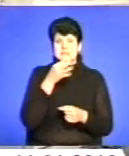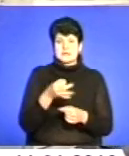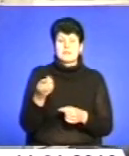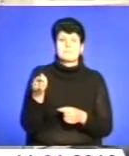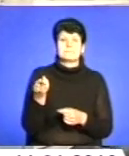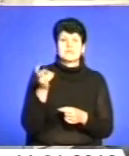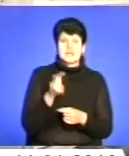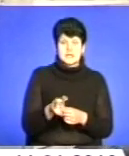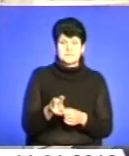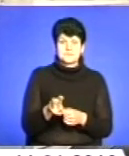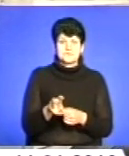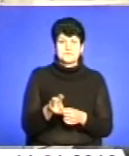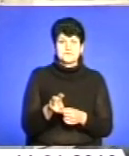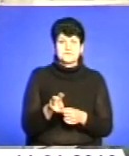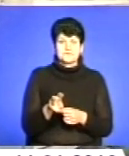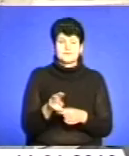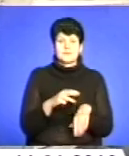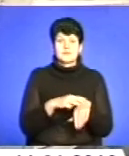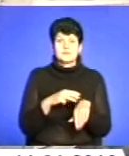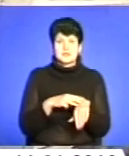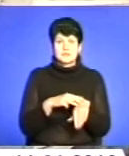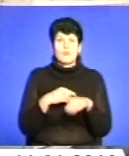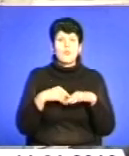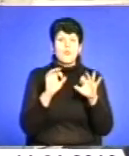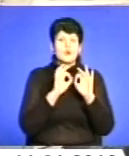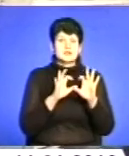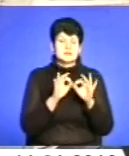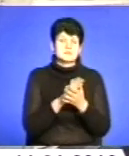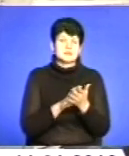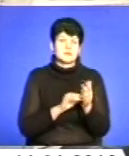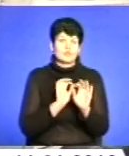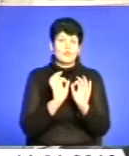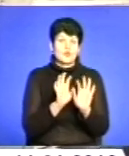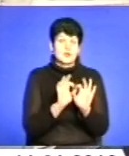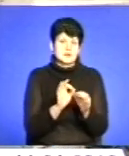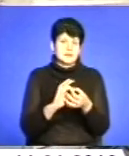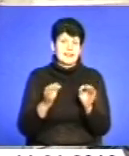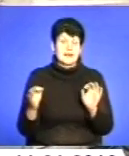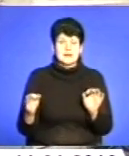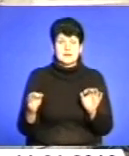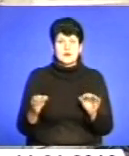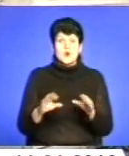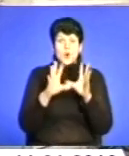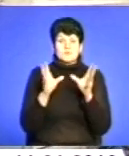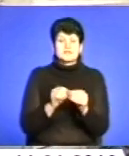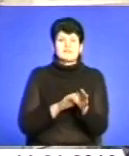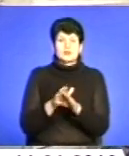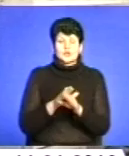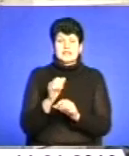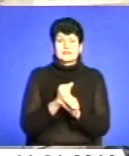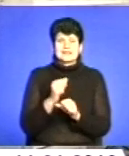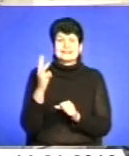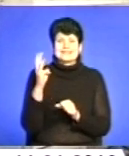з міліцією і пояснити, написати пояснення, все детально. Обсяг виконання робіт становить